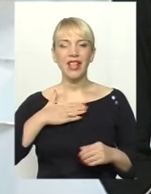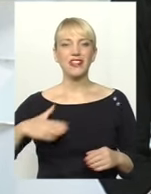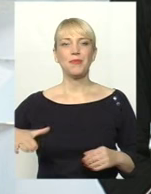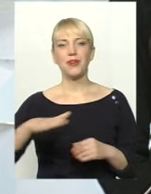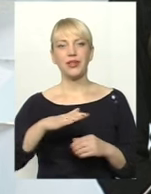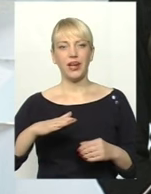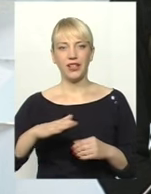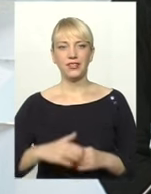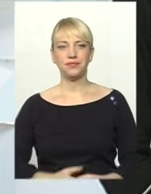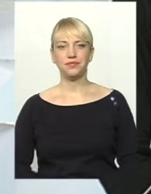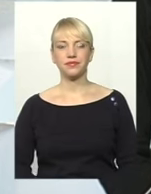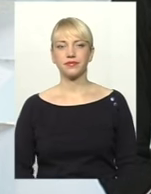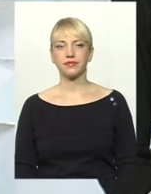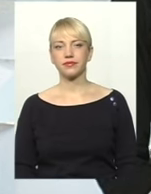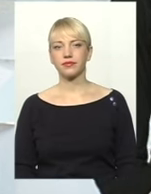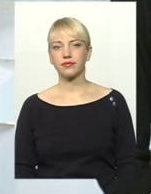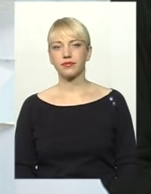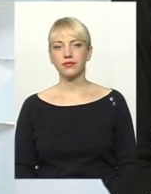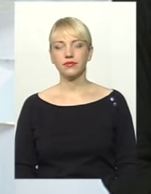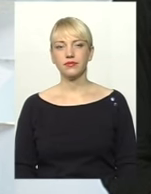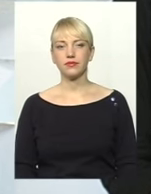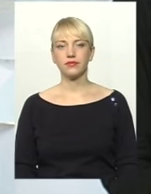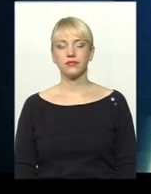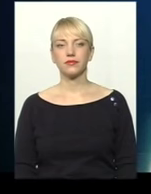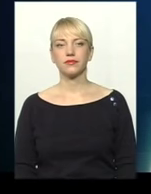згодом та спочатку про логінг із нинішньої сесії.